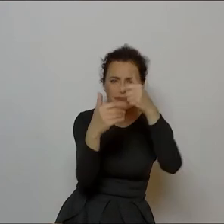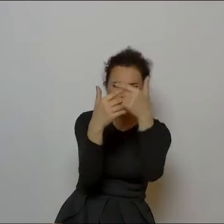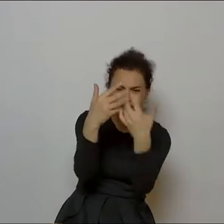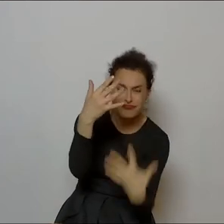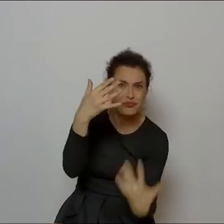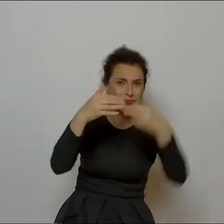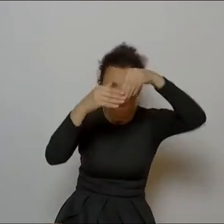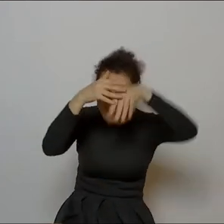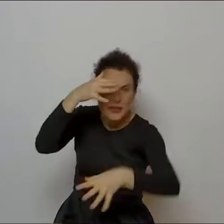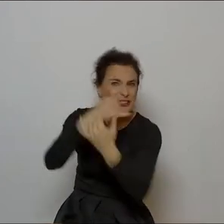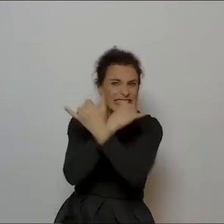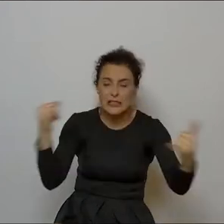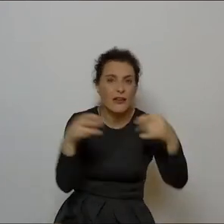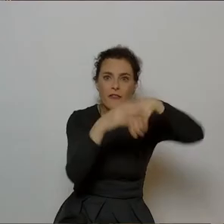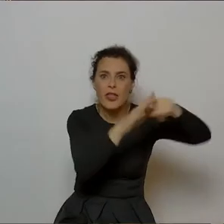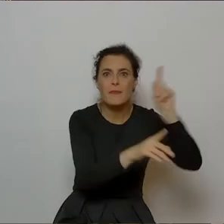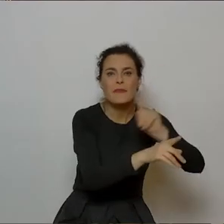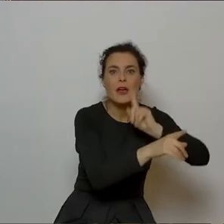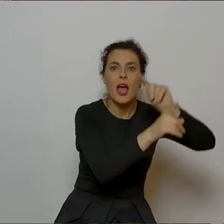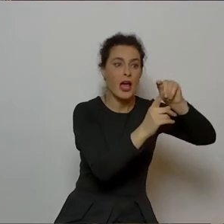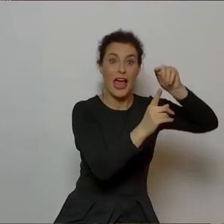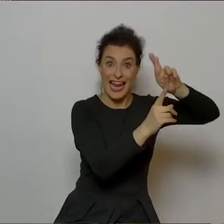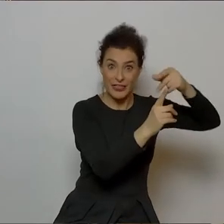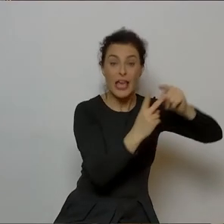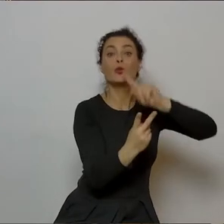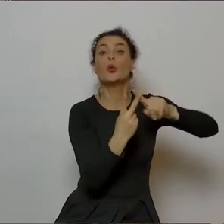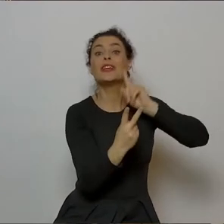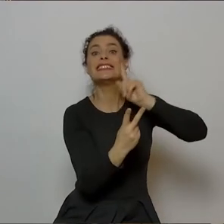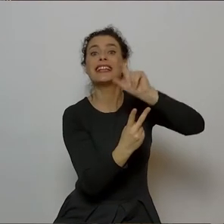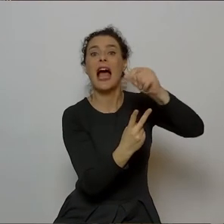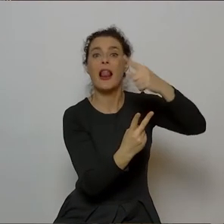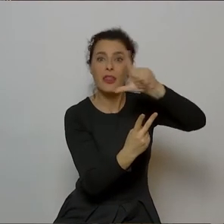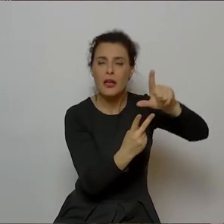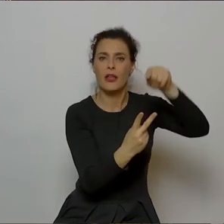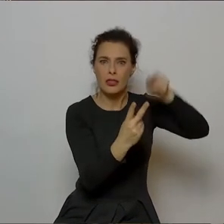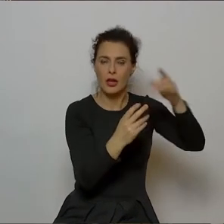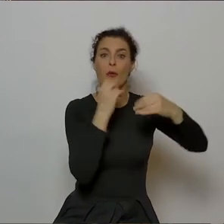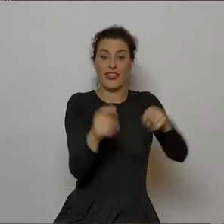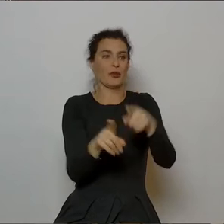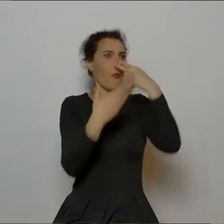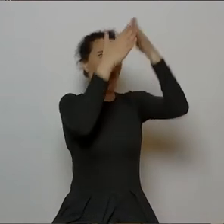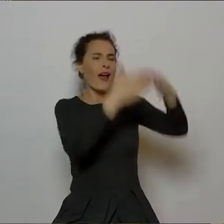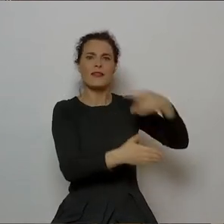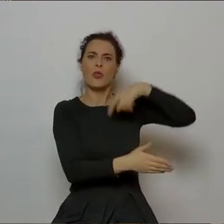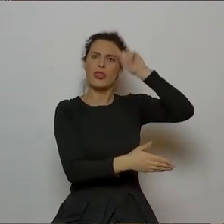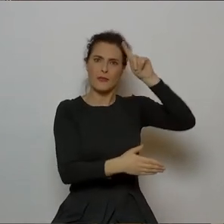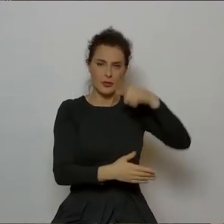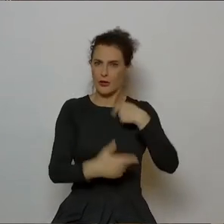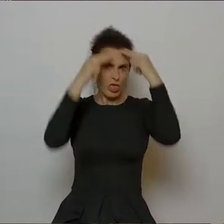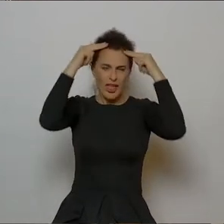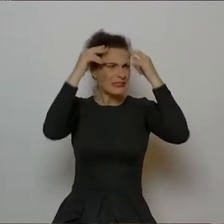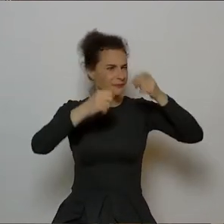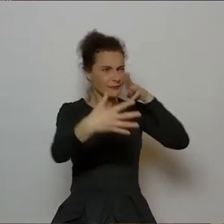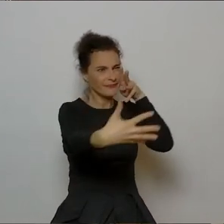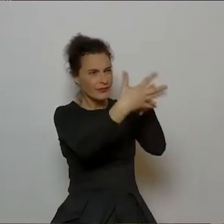umiał wcielić tego Rytigera w skalda, który umie przepięknie śpiewać, umiał pokazać Niemca, jak się znał na Niemcach,